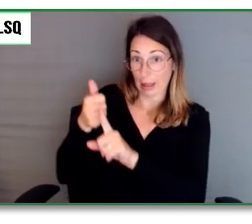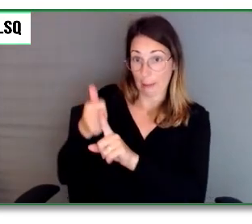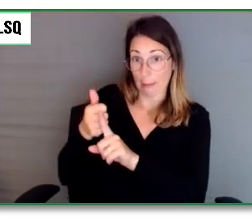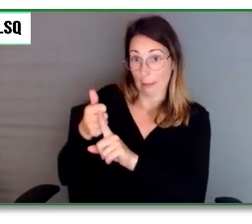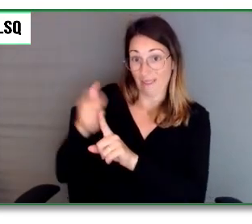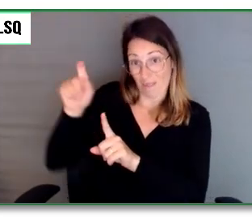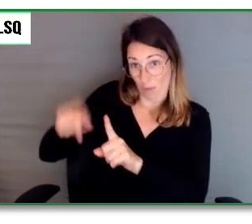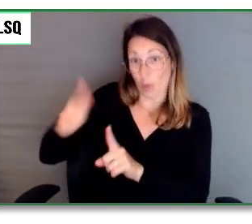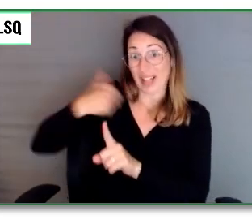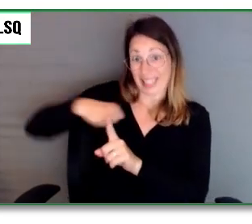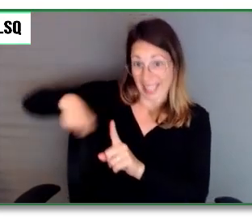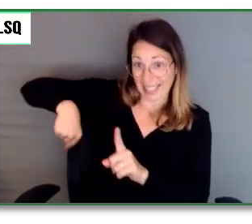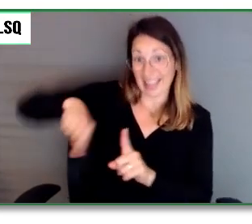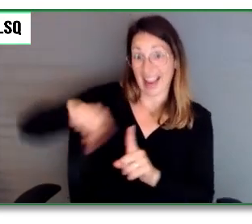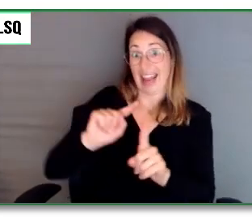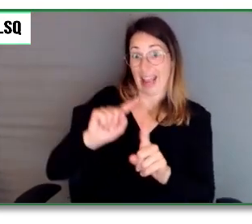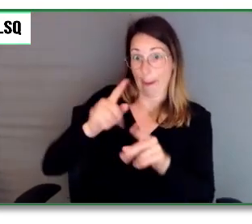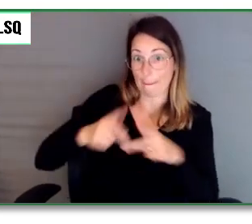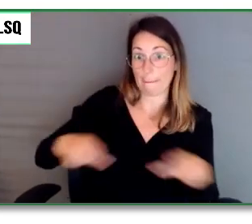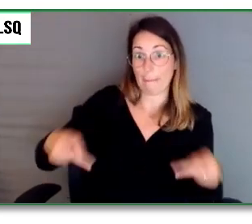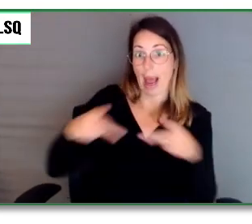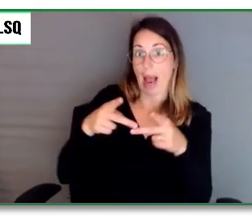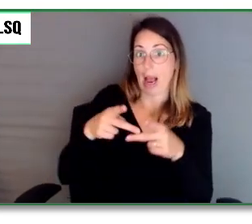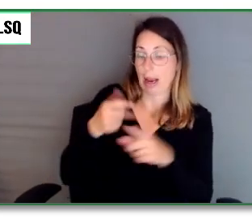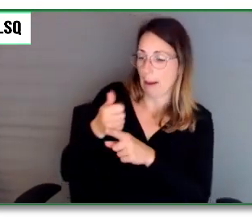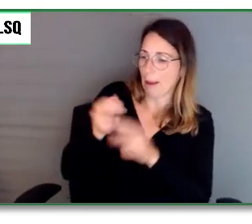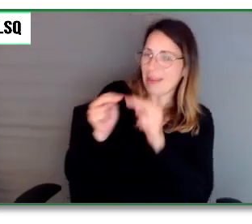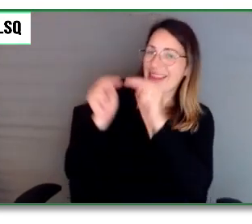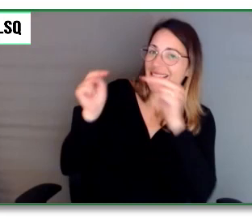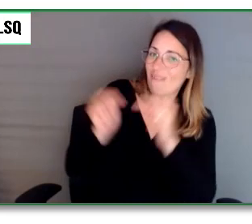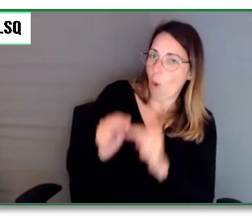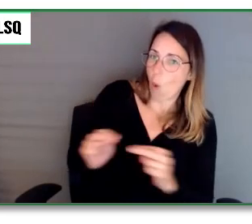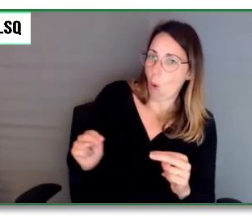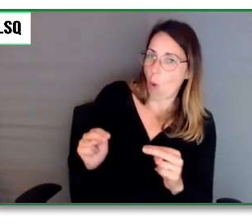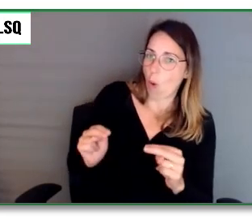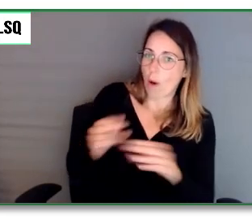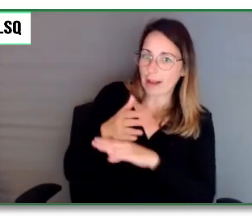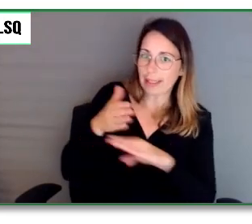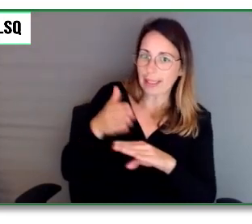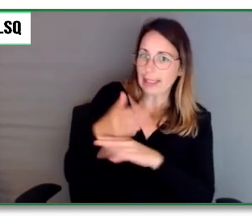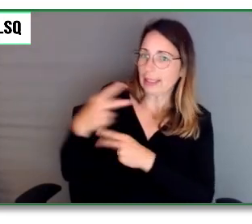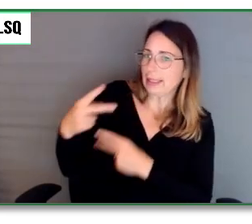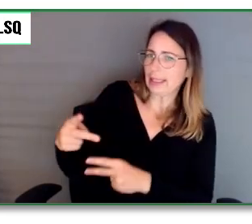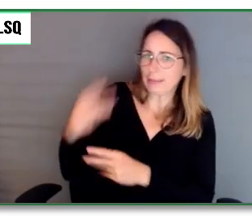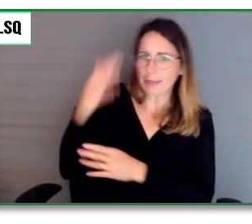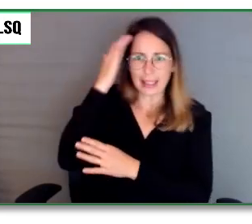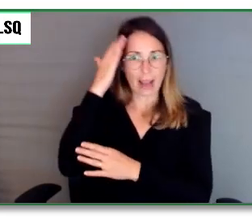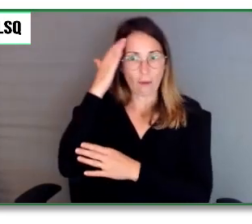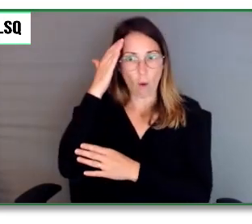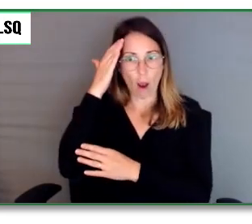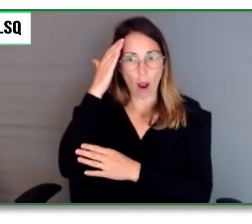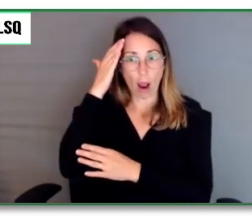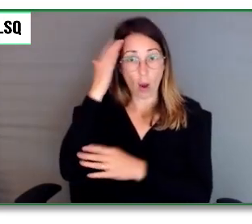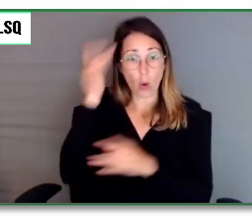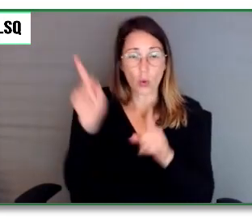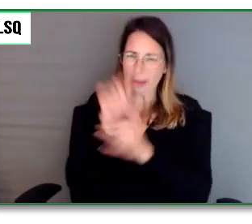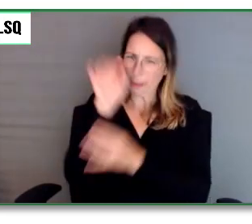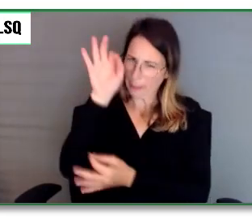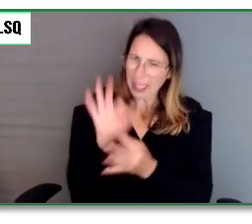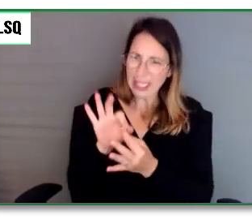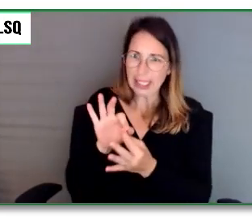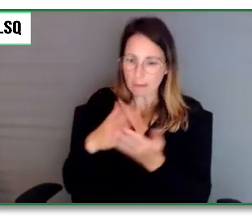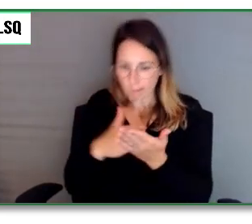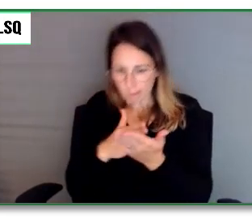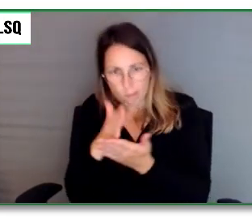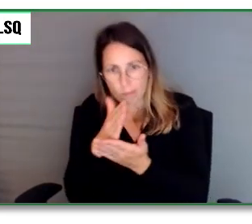son niveau d'accessibilité et il faut avoir une signalisation précise indiquant que ceci est pour les débutants ou